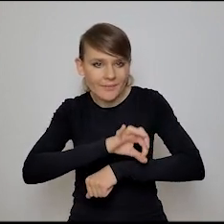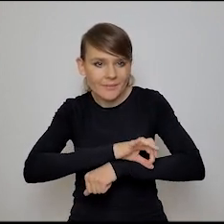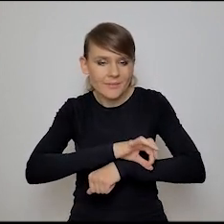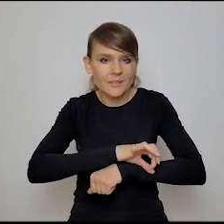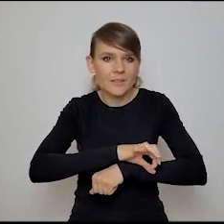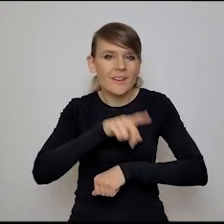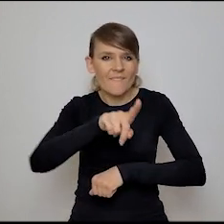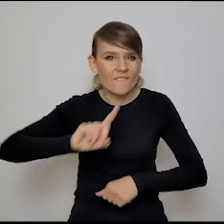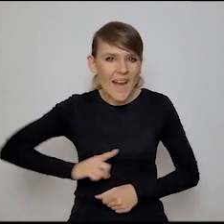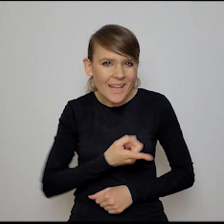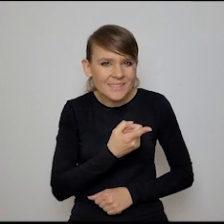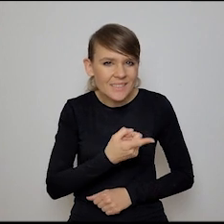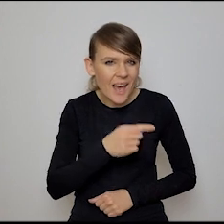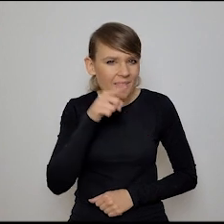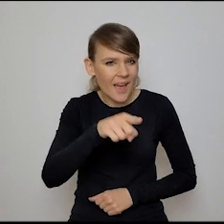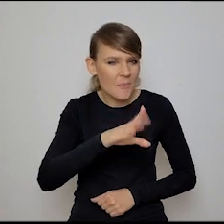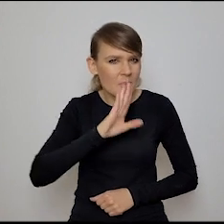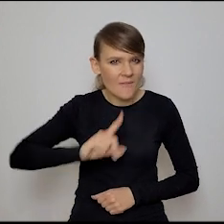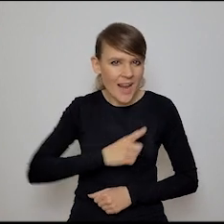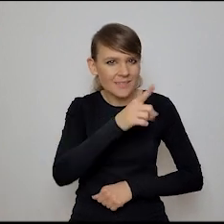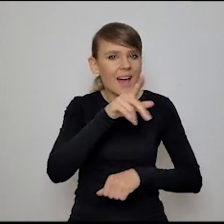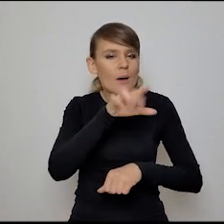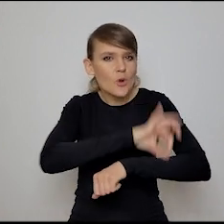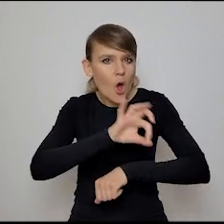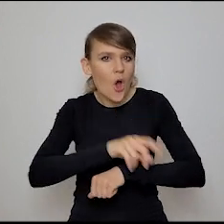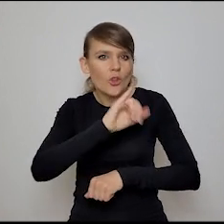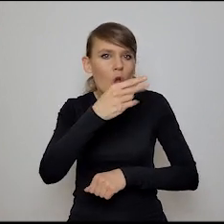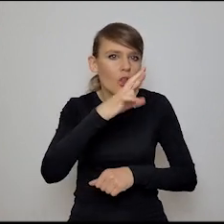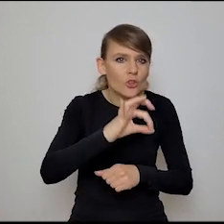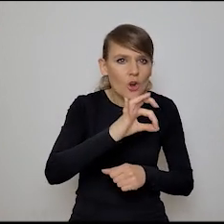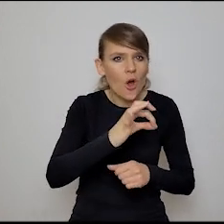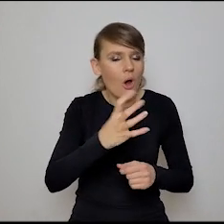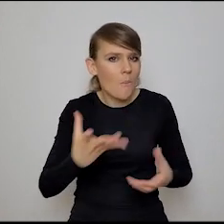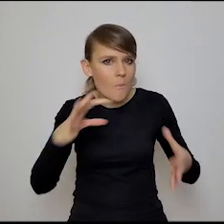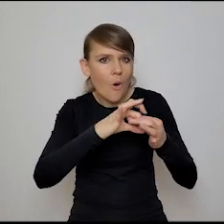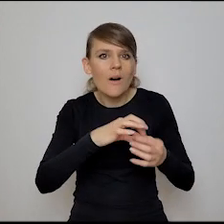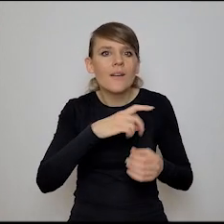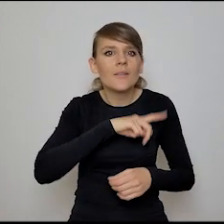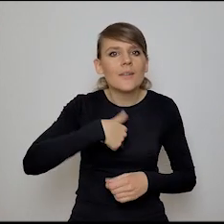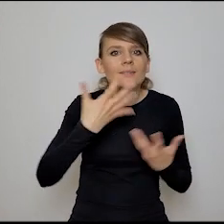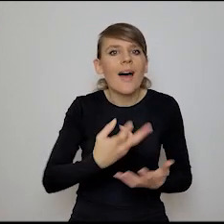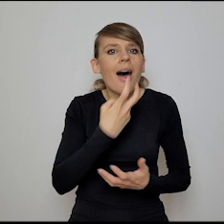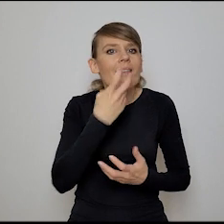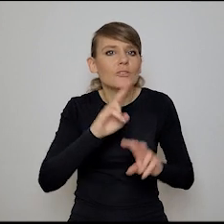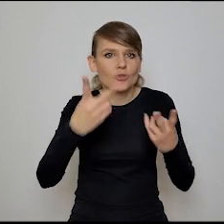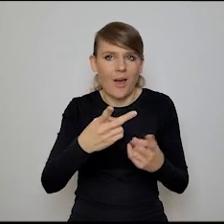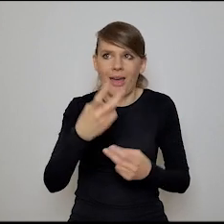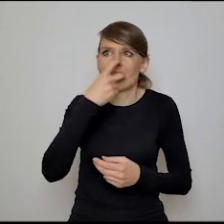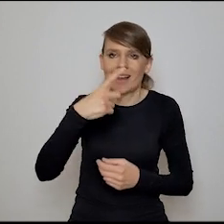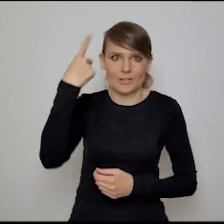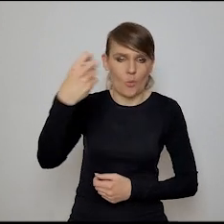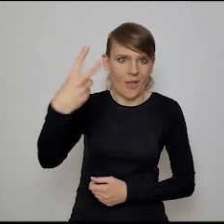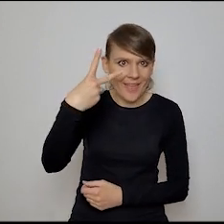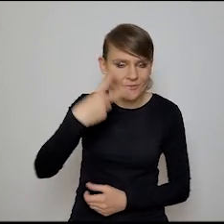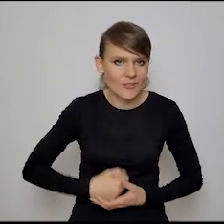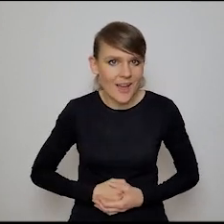par... znaczy gdzieś we Francji rozwijany, że będziemy mogli pozyskiwać energię de facto z energii słonecznej, ale chodzi o